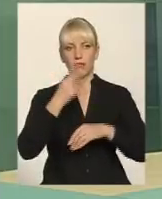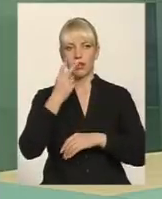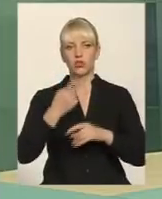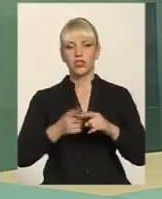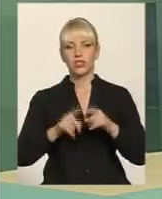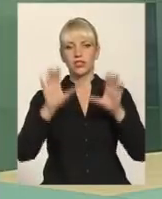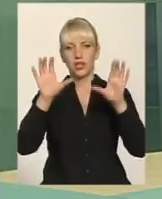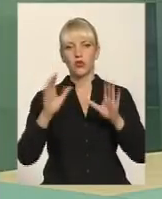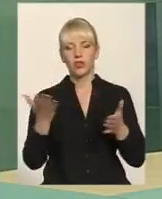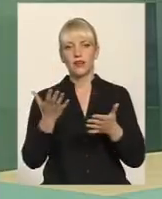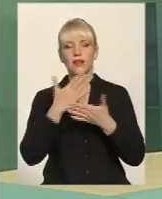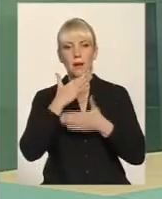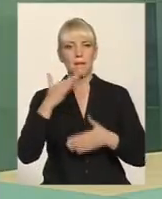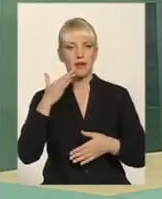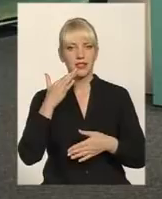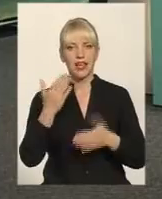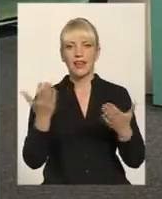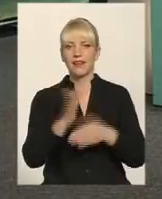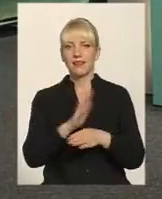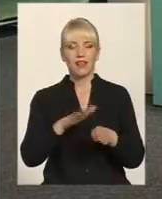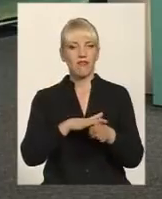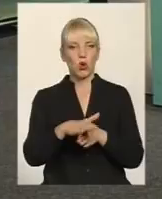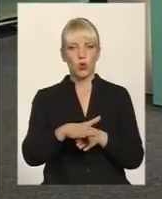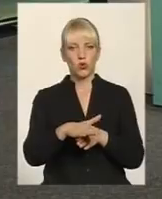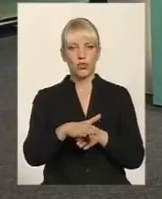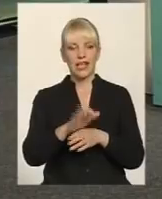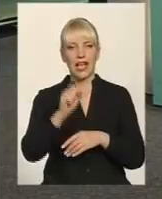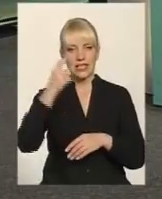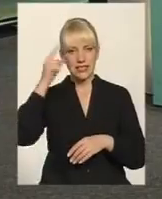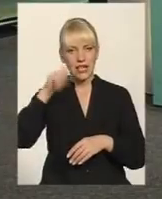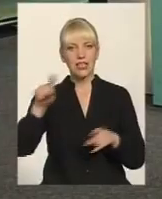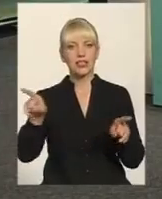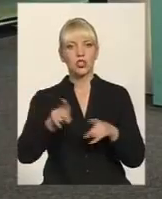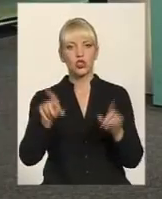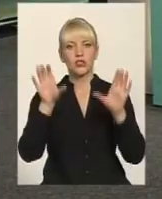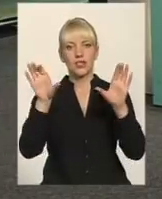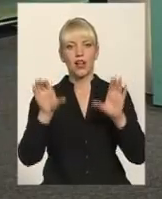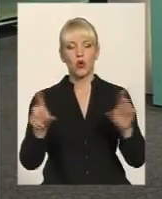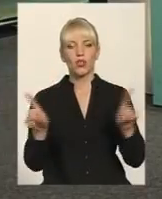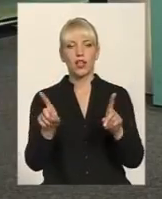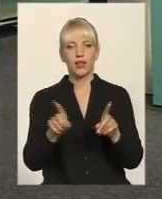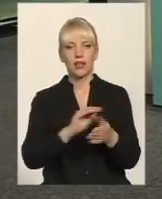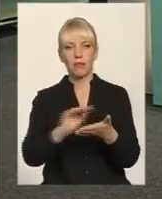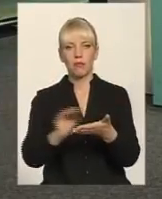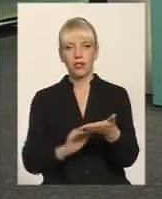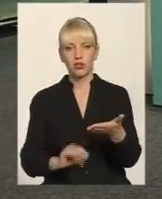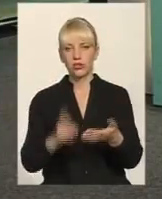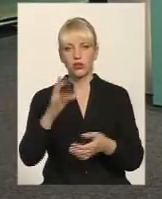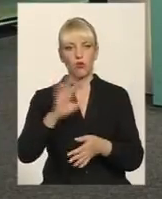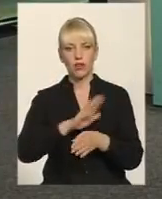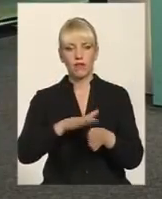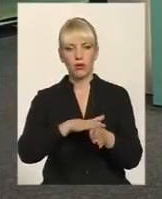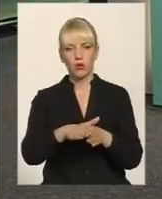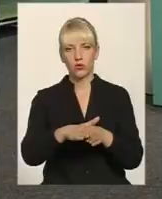яких маса і які не виконуються, а, знаєте, закони, які пишуться і не виконуються, значить такі це